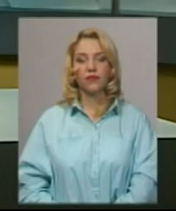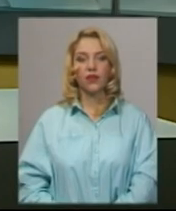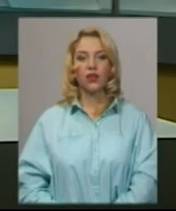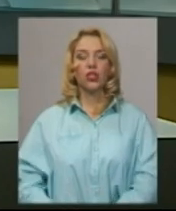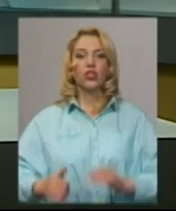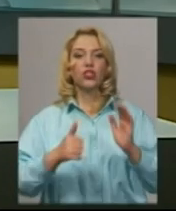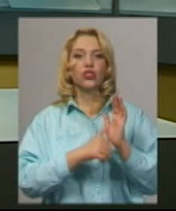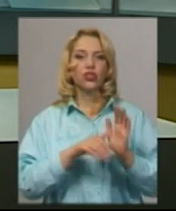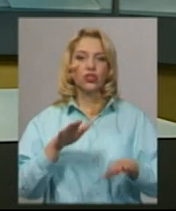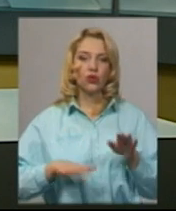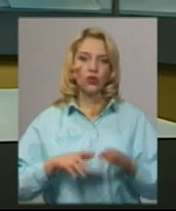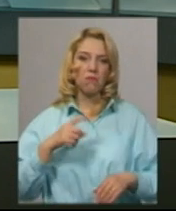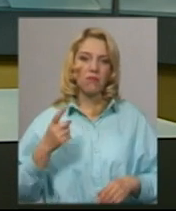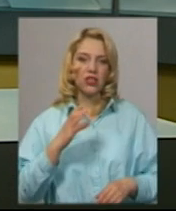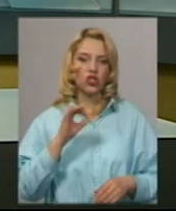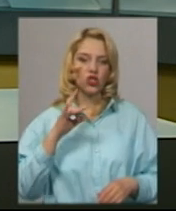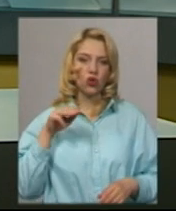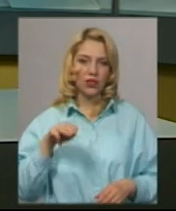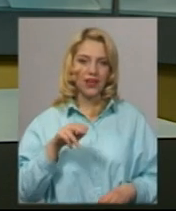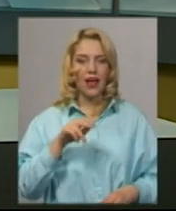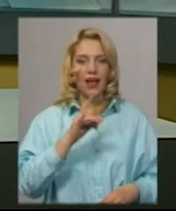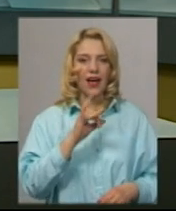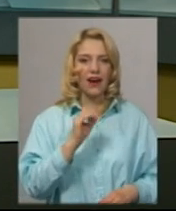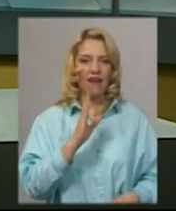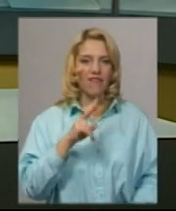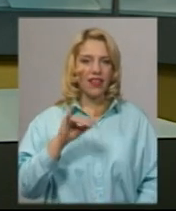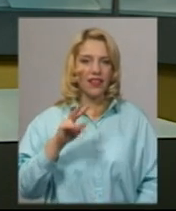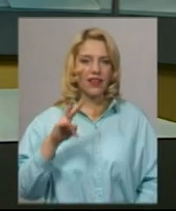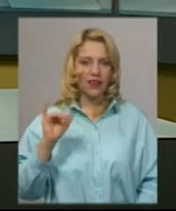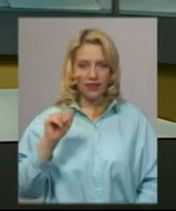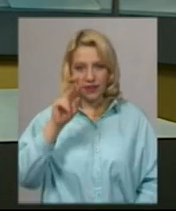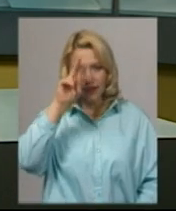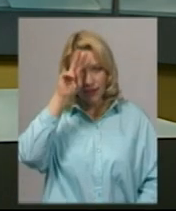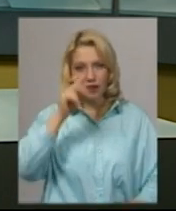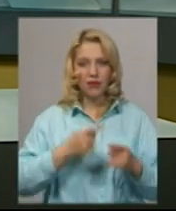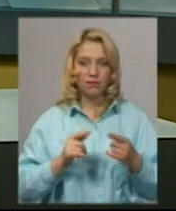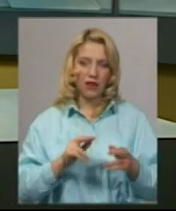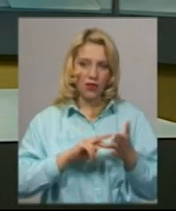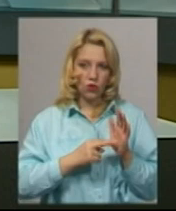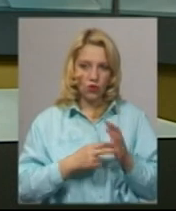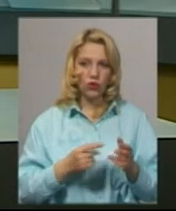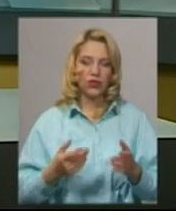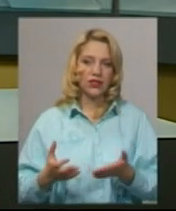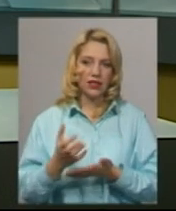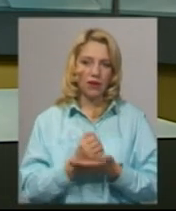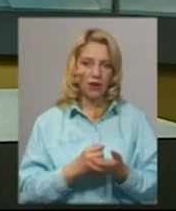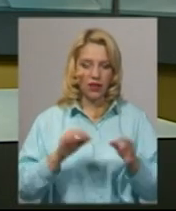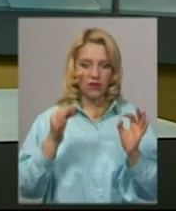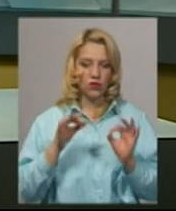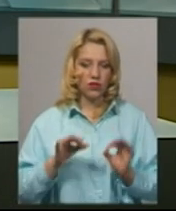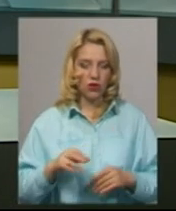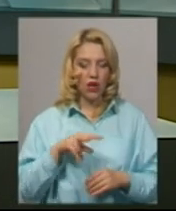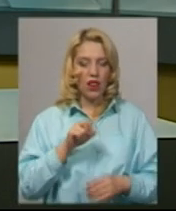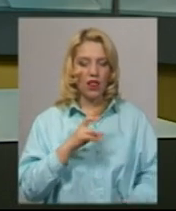Шість тонн першосортних равликів з ділянки землі площею у 25 соток планує зібрати восени Сергій Ланчук на своїй